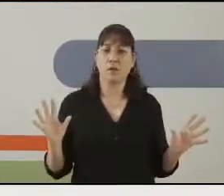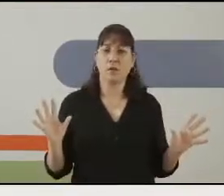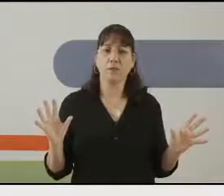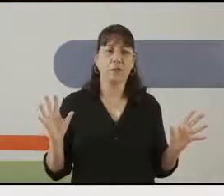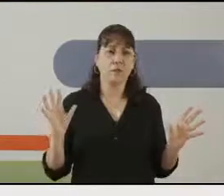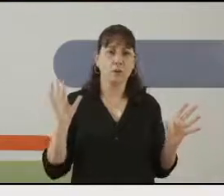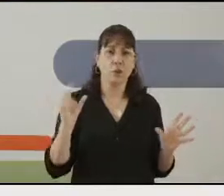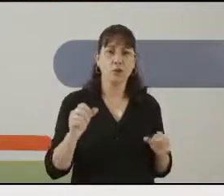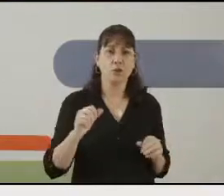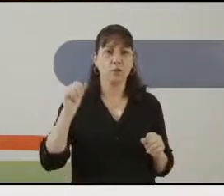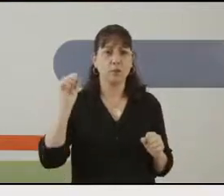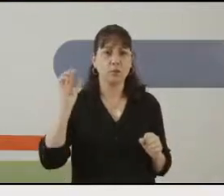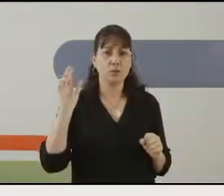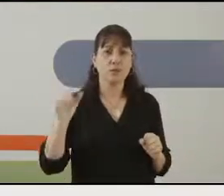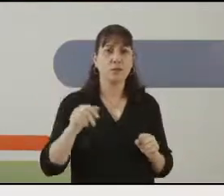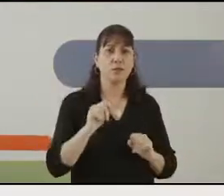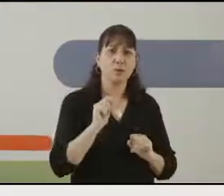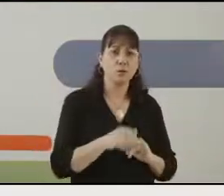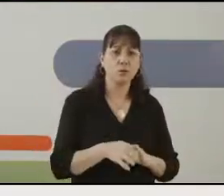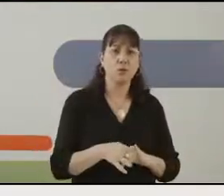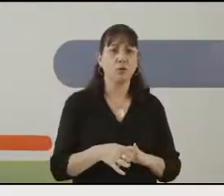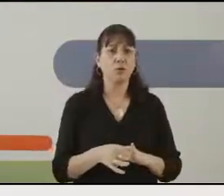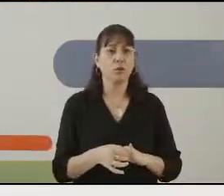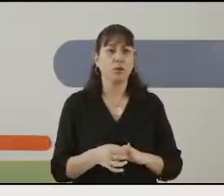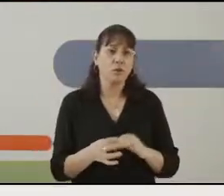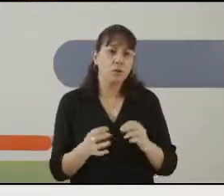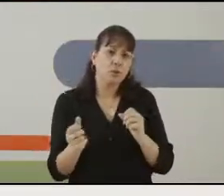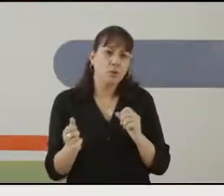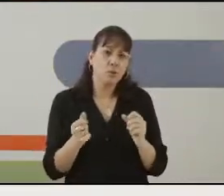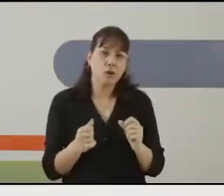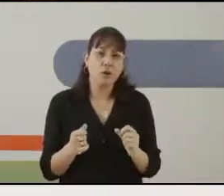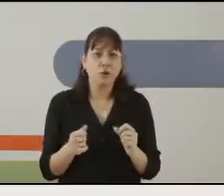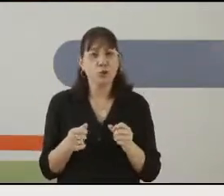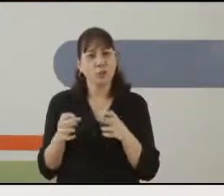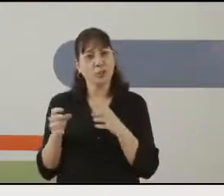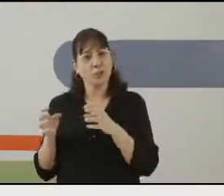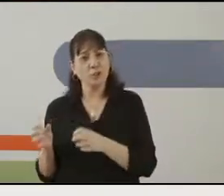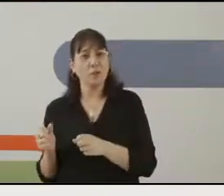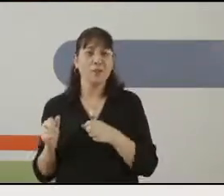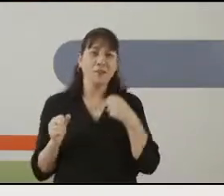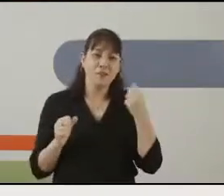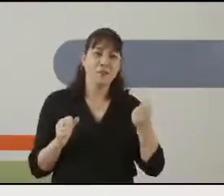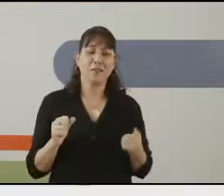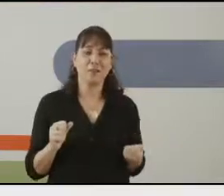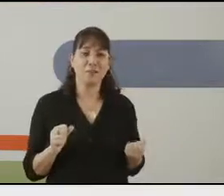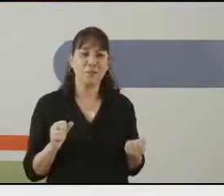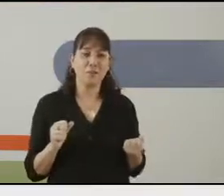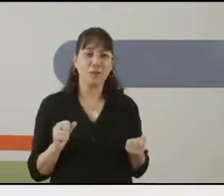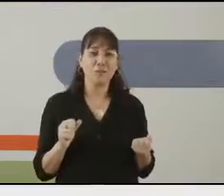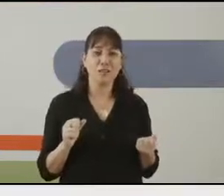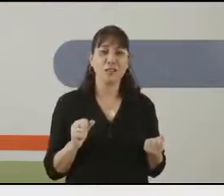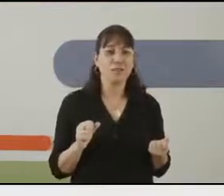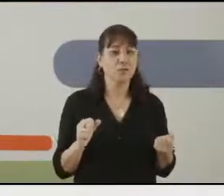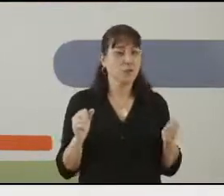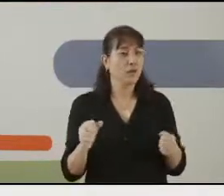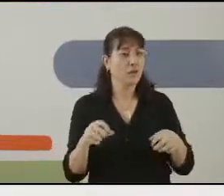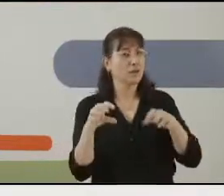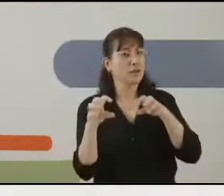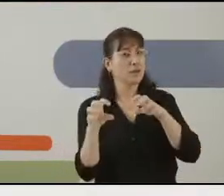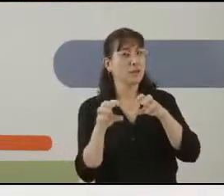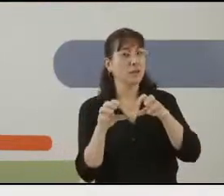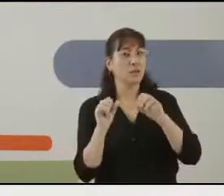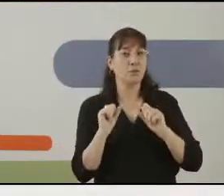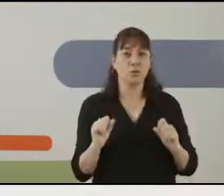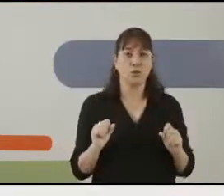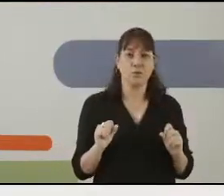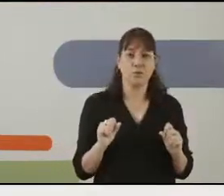הוא אוהב את כלי התחבורה שלו, את המטוסים, את המכוניות, הוא אוהב את הבובות הרקות שלו, את הדובי, ואת הרנבון החמוד הזה, והוא אוהב גם